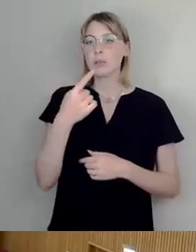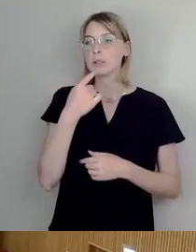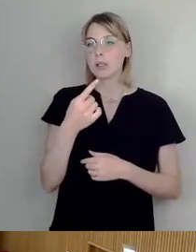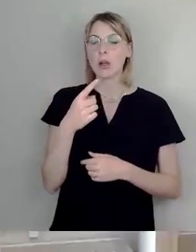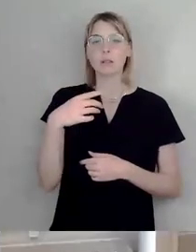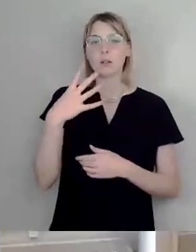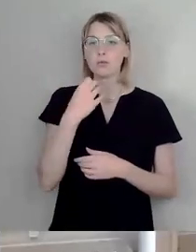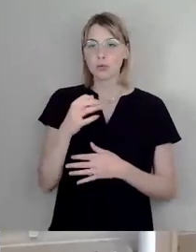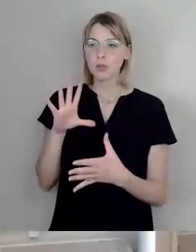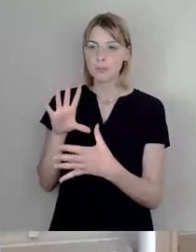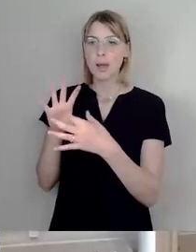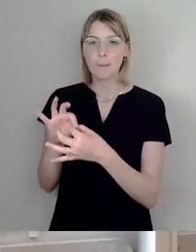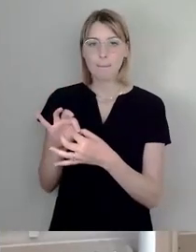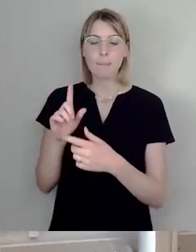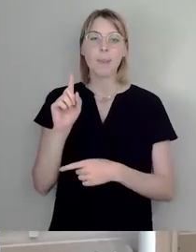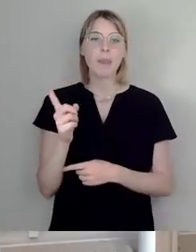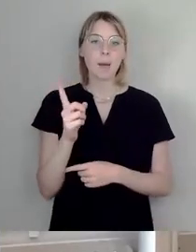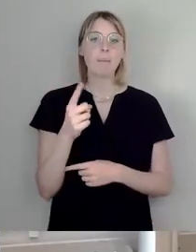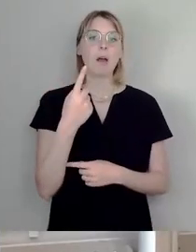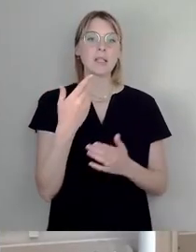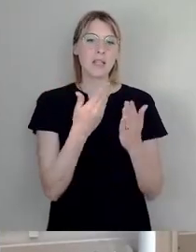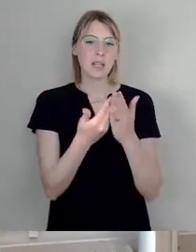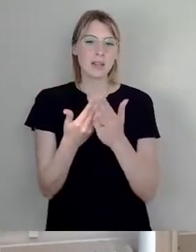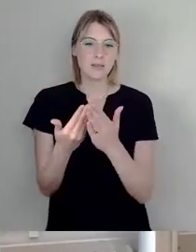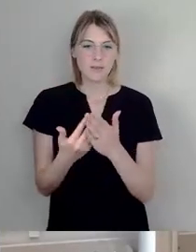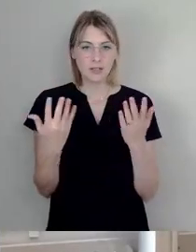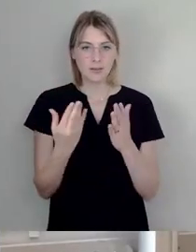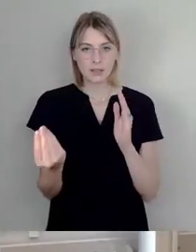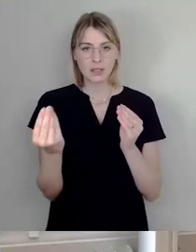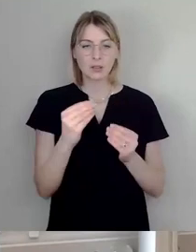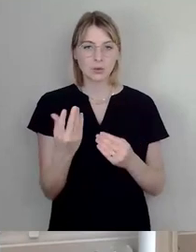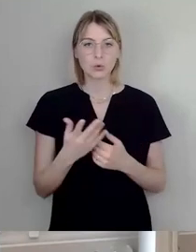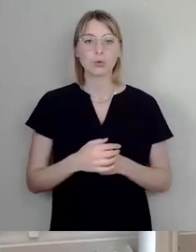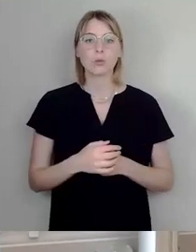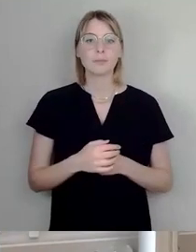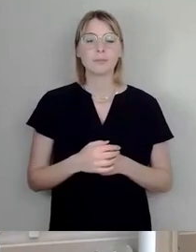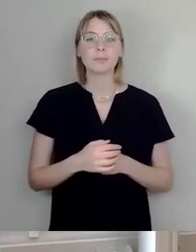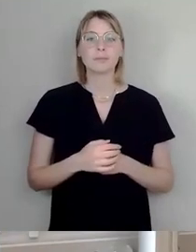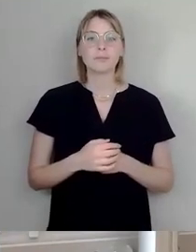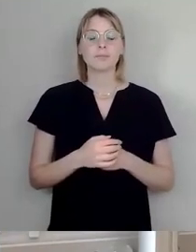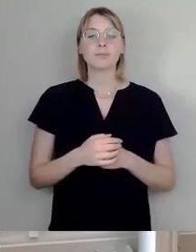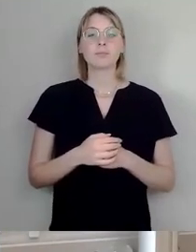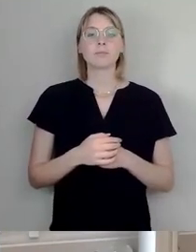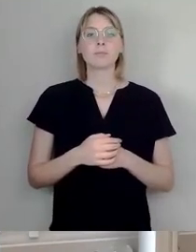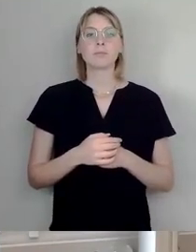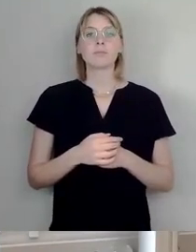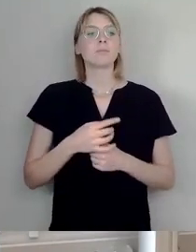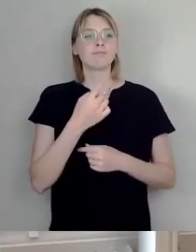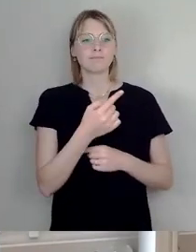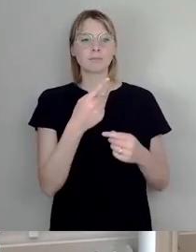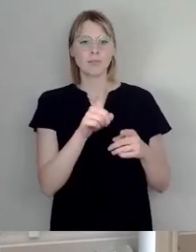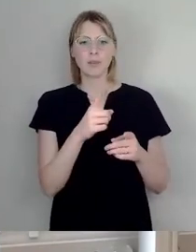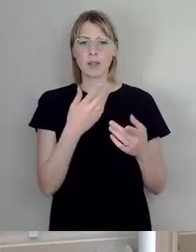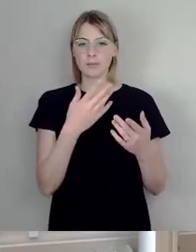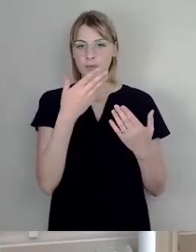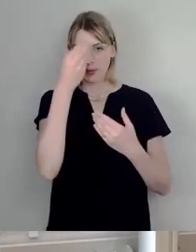auf eines hinweisen, was Herr Latschinski wahrscheinlich mit Absicht verschwiegen hat, nämlich, dass es bei dem Ersetzungsantrag der AfD um